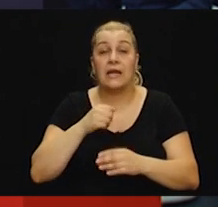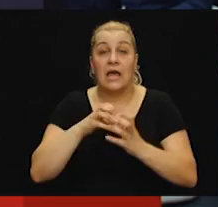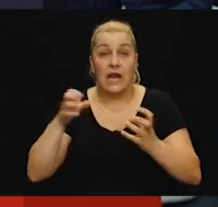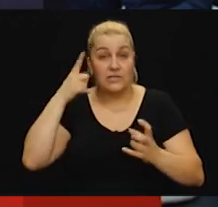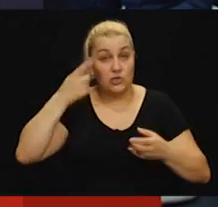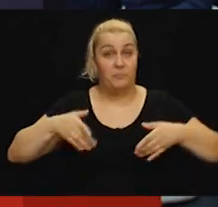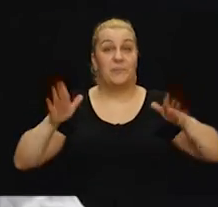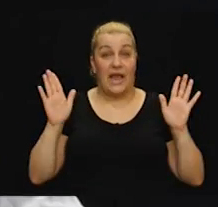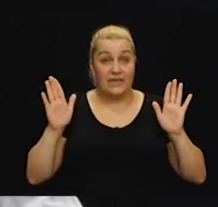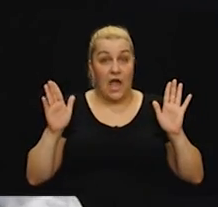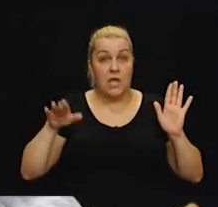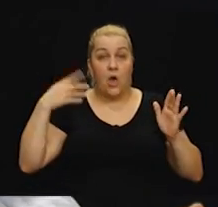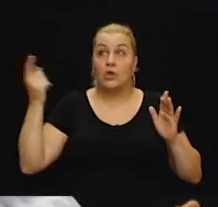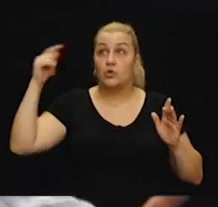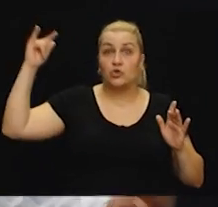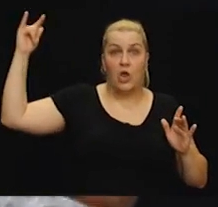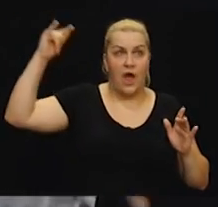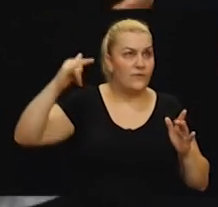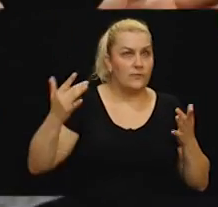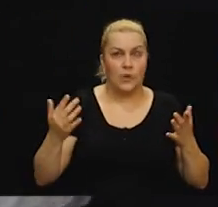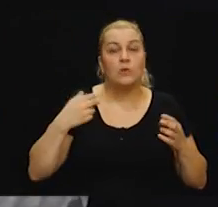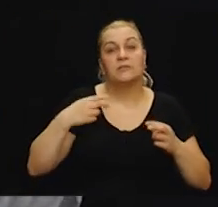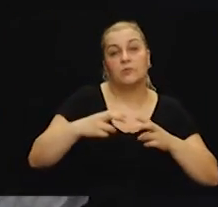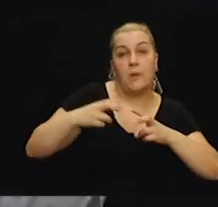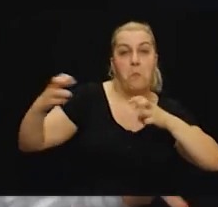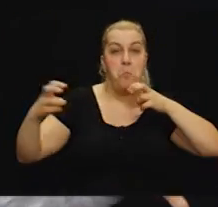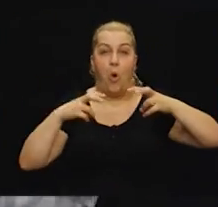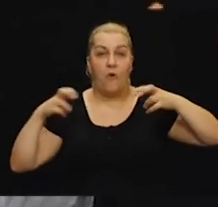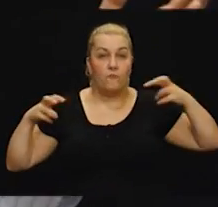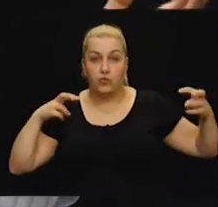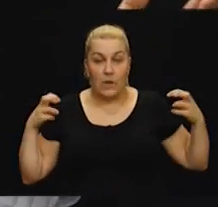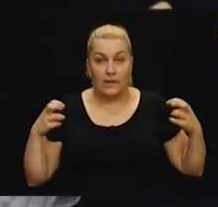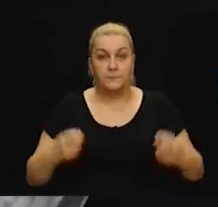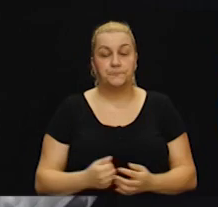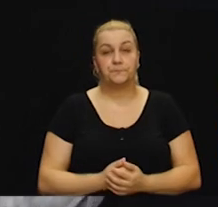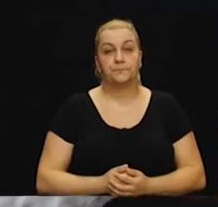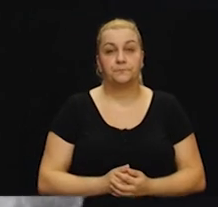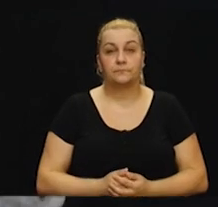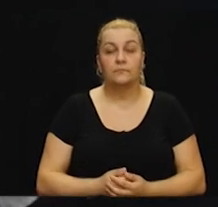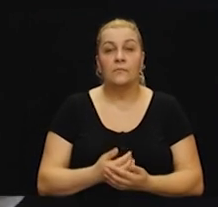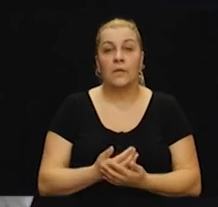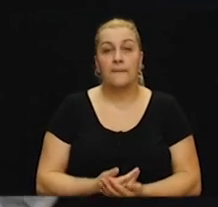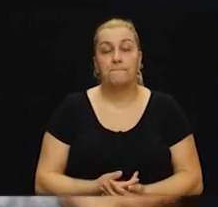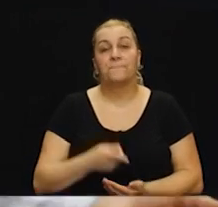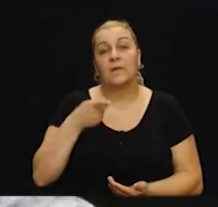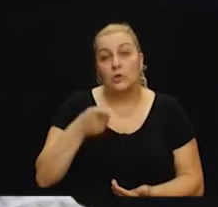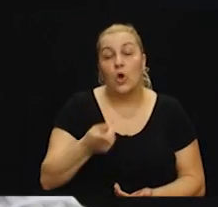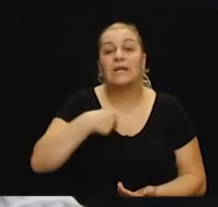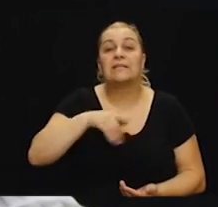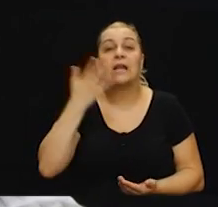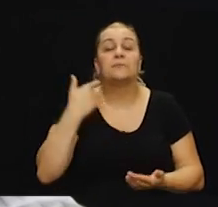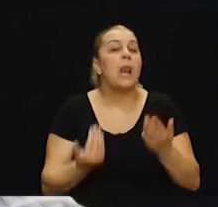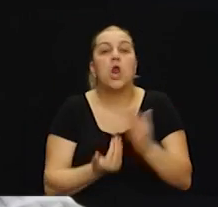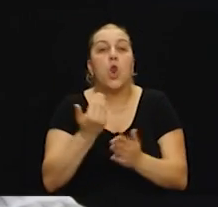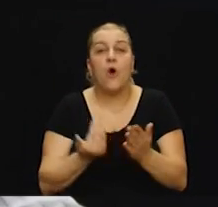Onda smo mi malo mudri povucili se u kuću. malo smo se povukli u kućicu da bi imali nekakav zapos. To je za